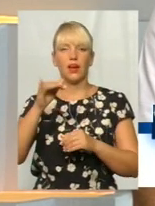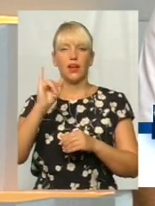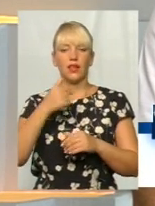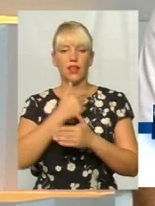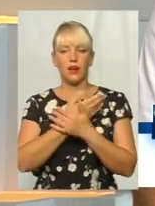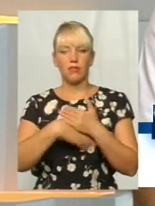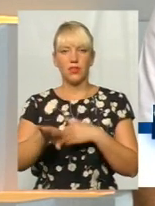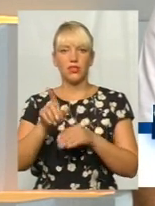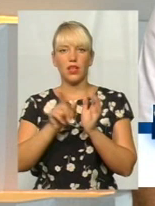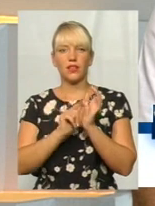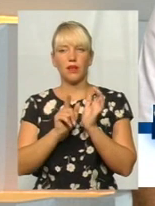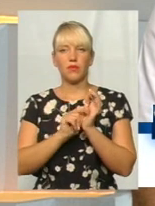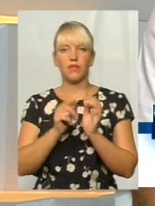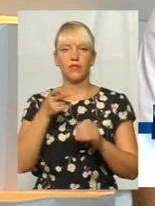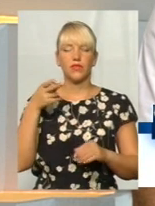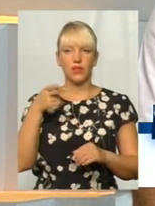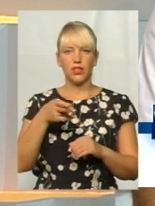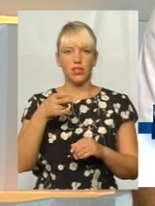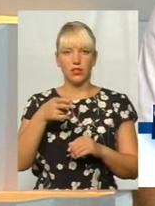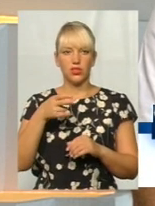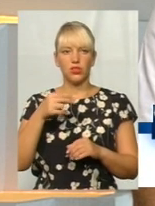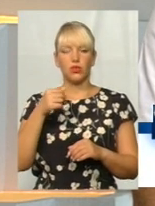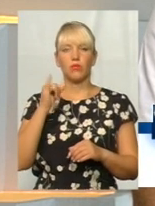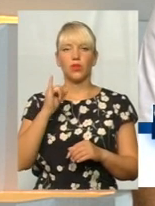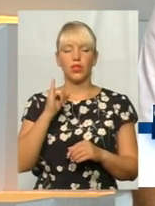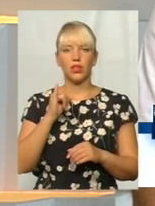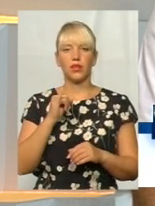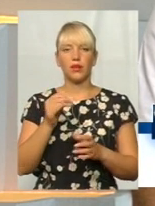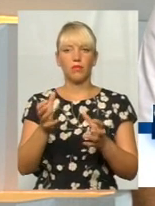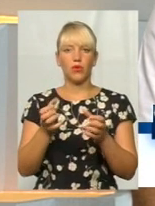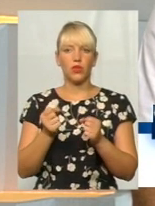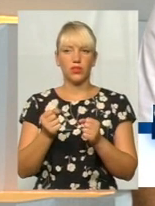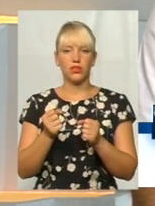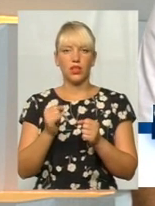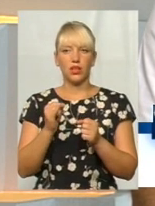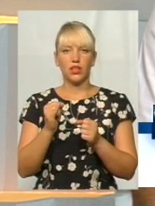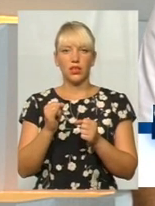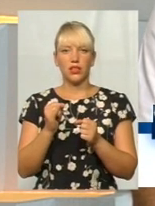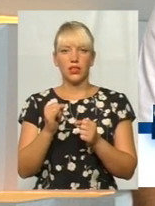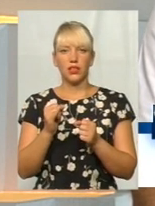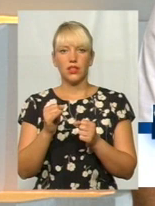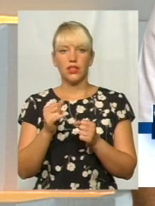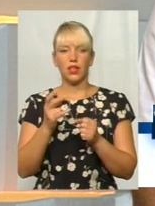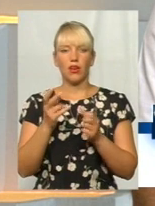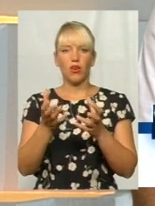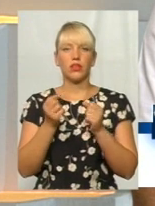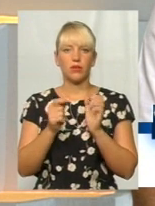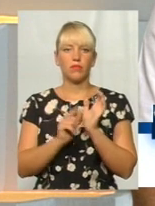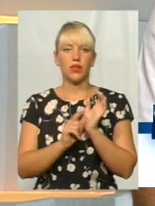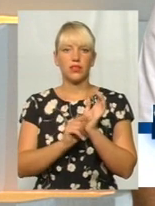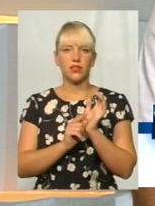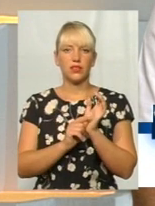пенсію без п'яті 2000-го і закрила на пенсію грошима